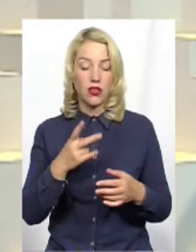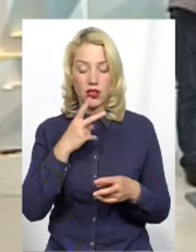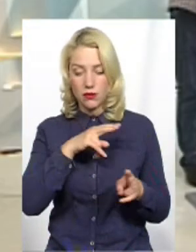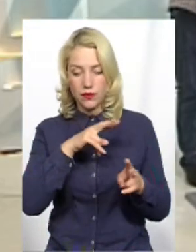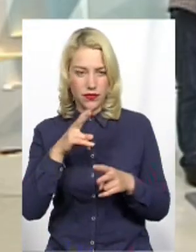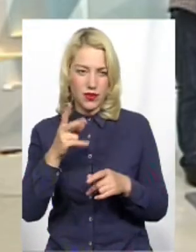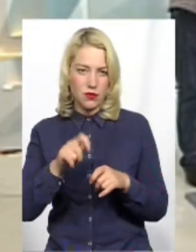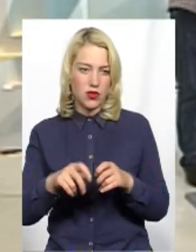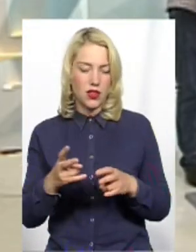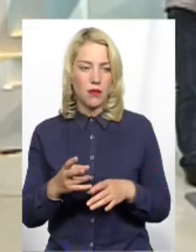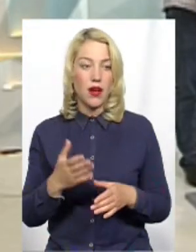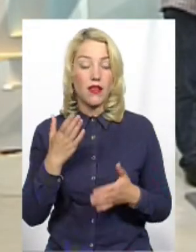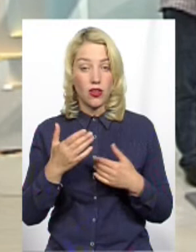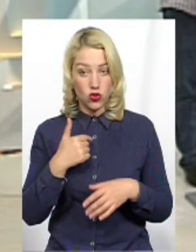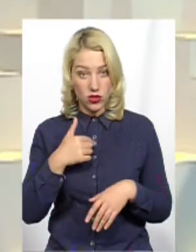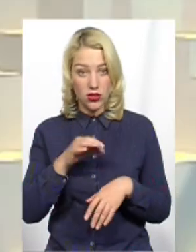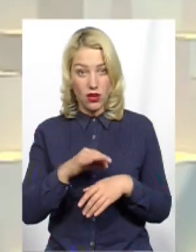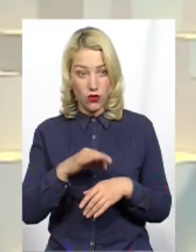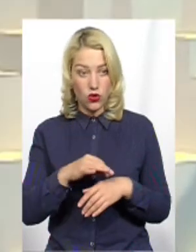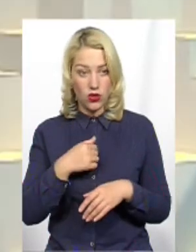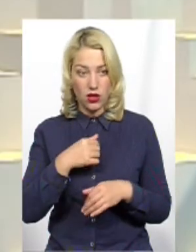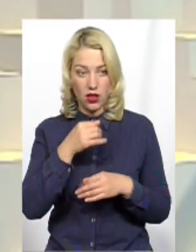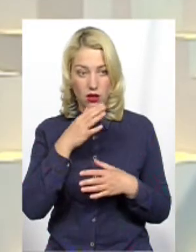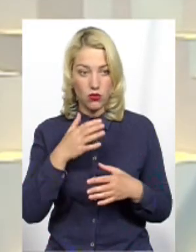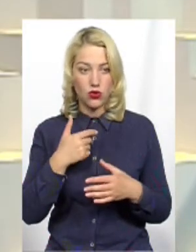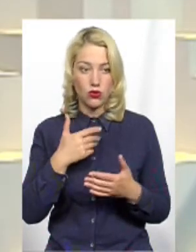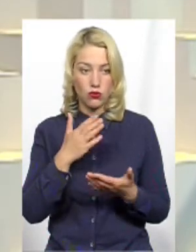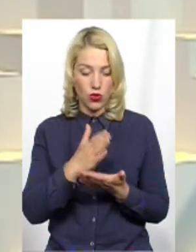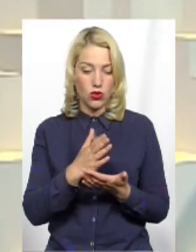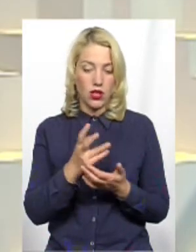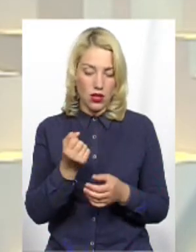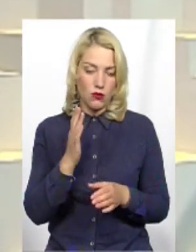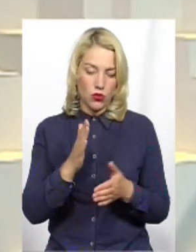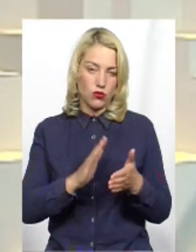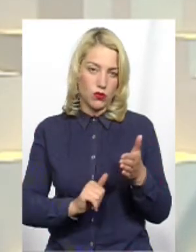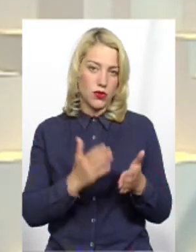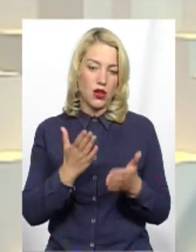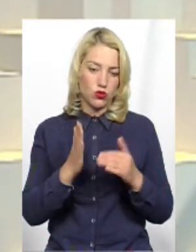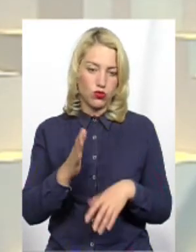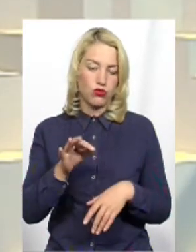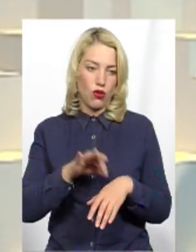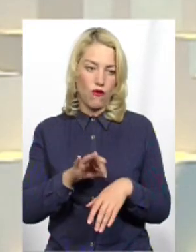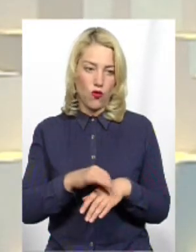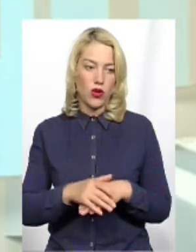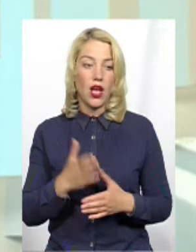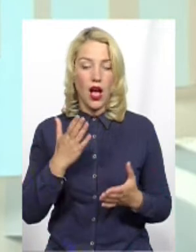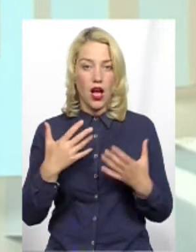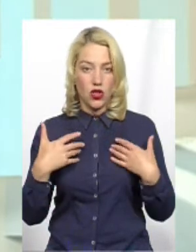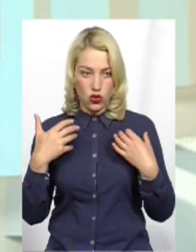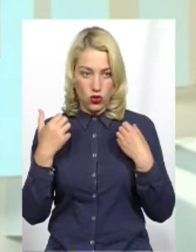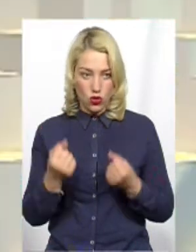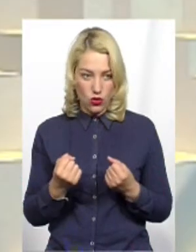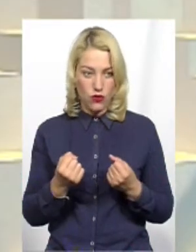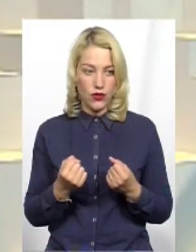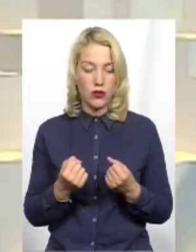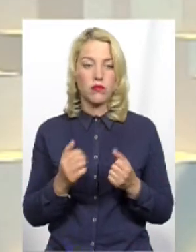Верховній Раді так само? якщо я захворію, то я ж не можу бути, звісно, так, буду пропускати, якщо буду хворий А здоровим будете відвідомо?